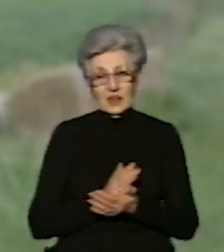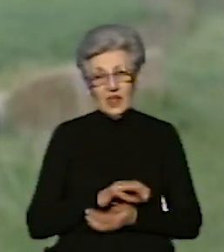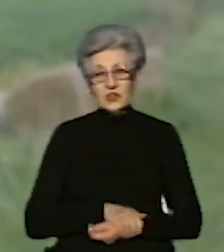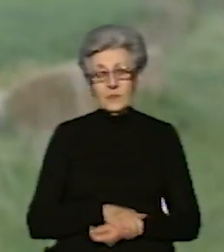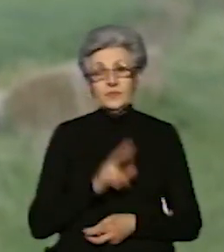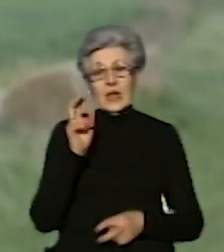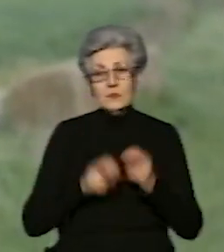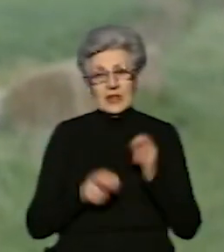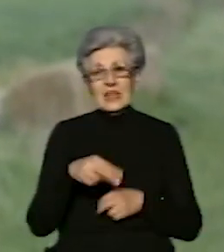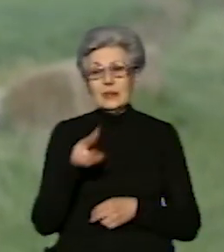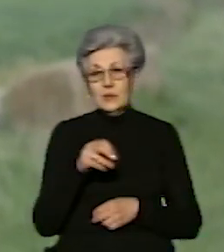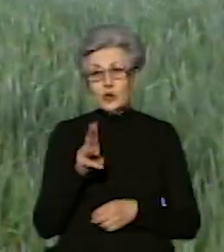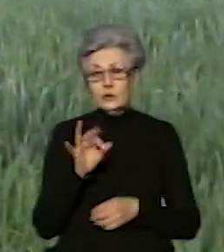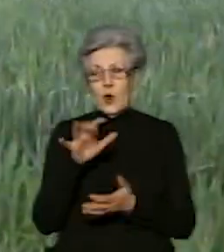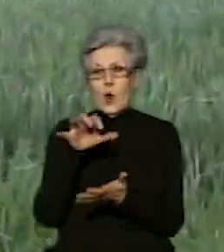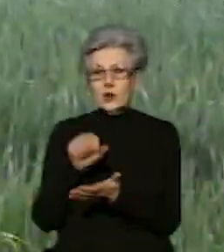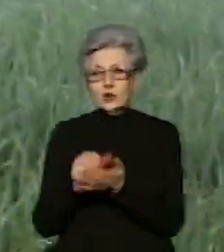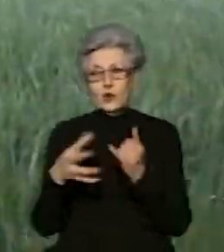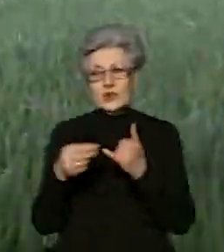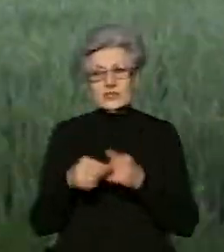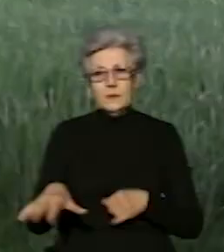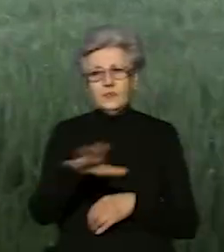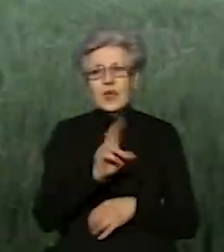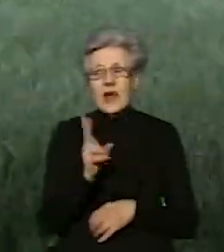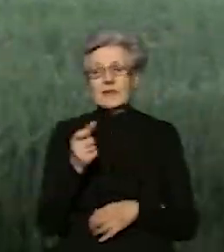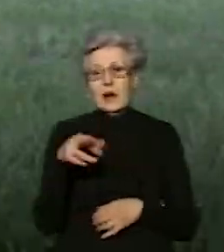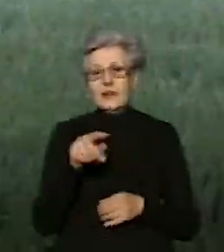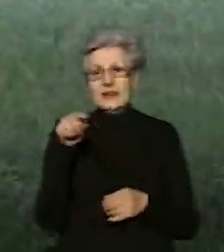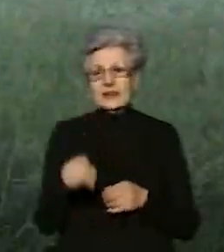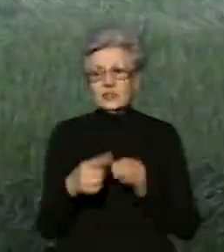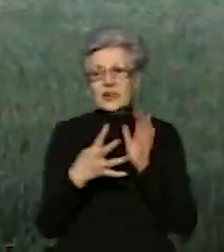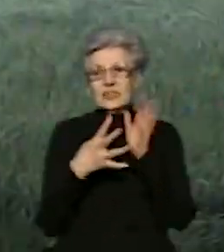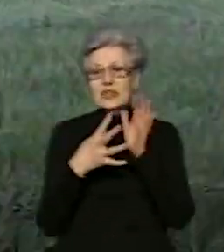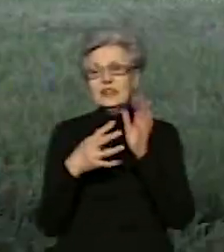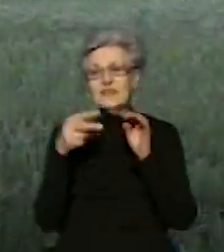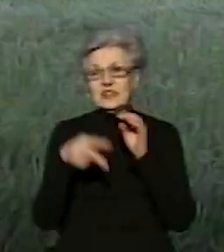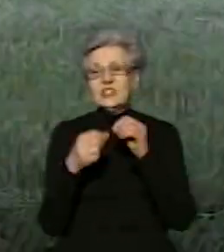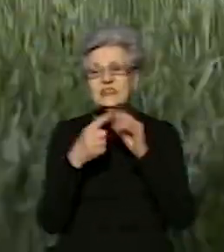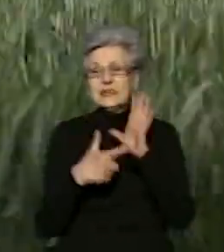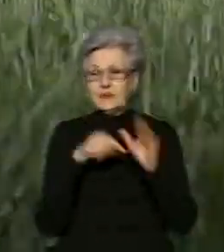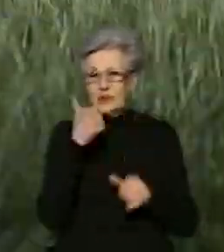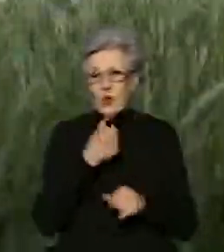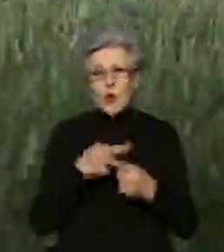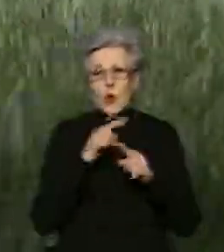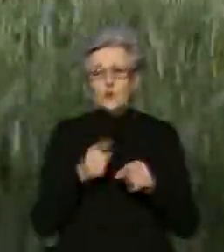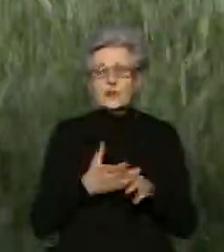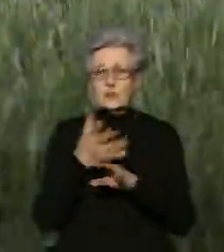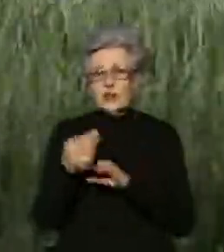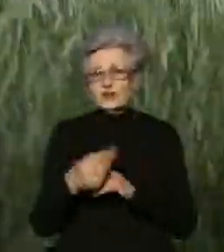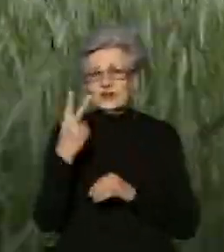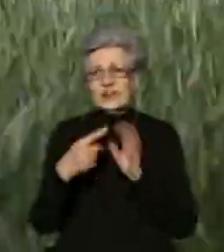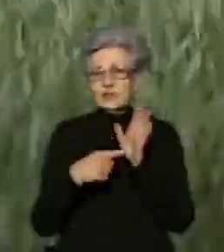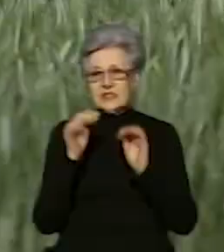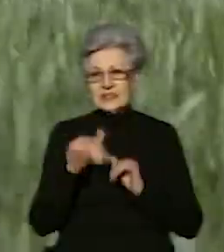Підприємець Дмитро Шевчук орендує земельну ділянку у Кам'яні з 2017 року. Каже, сплачує за це 26 тисяч гривень на рік.